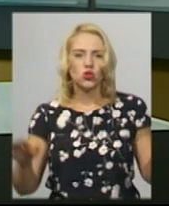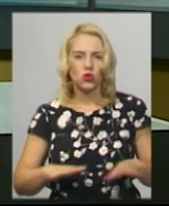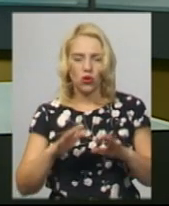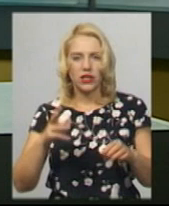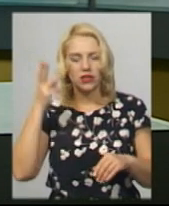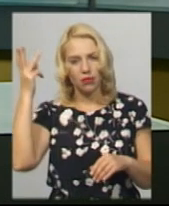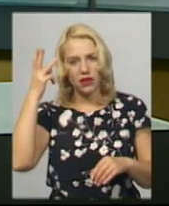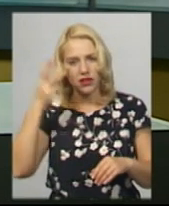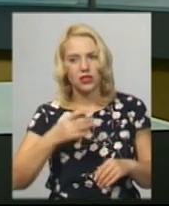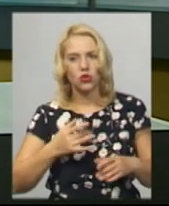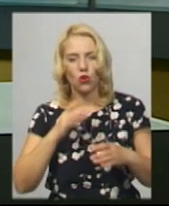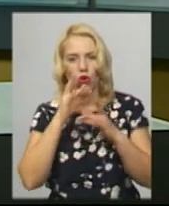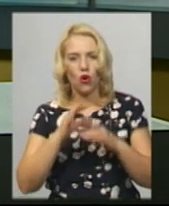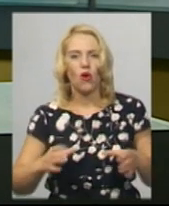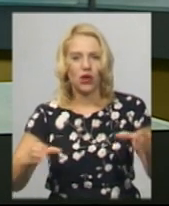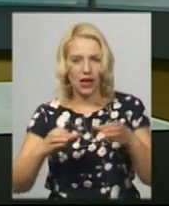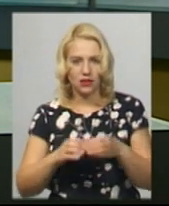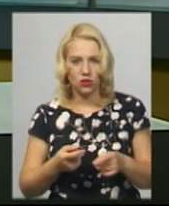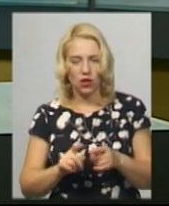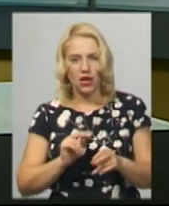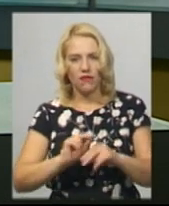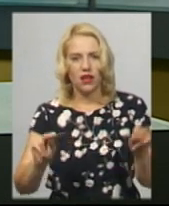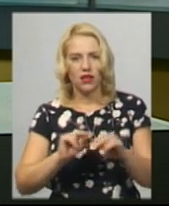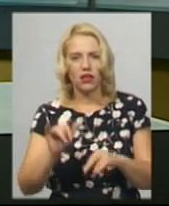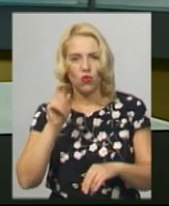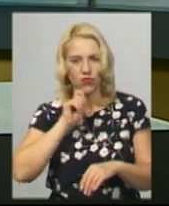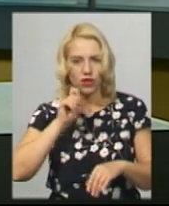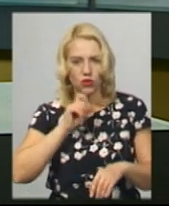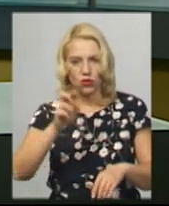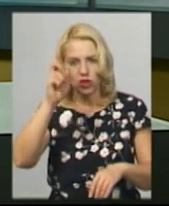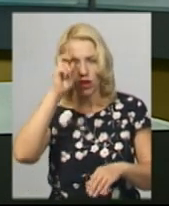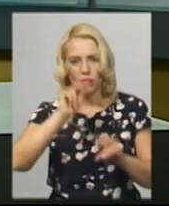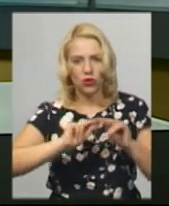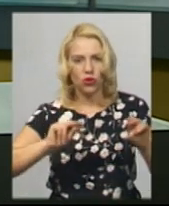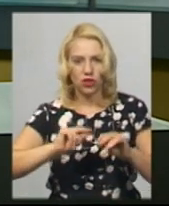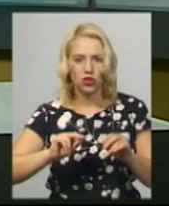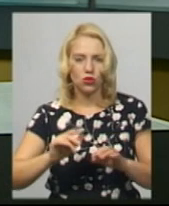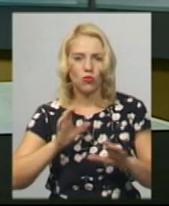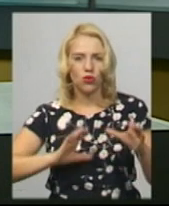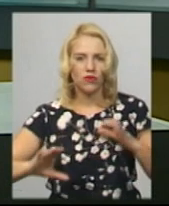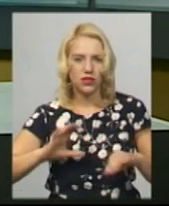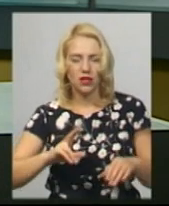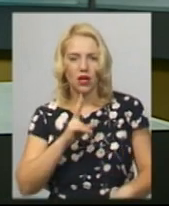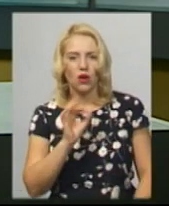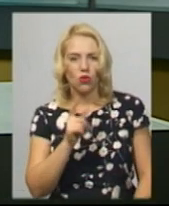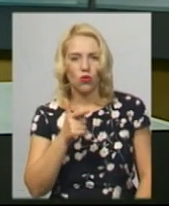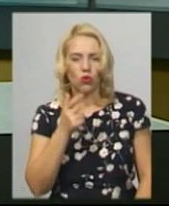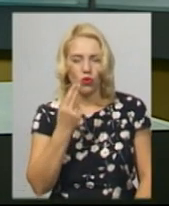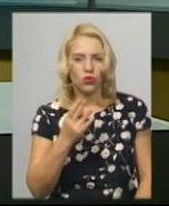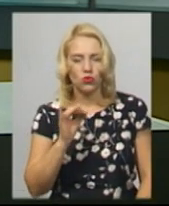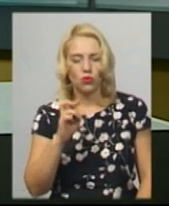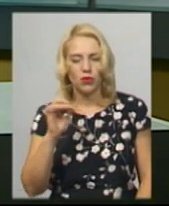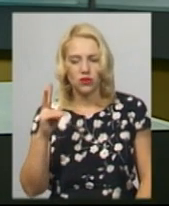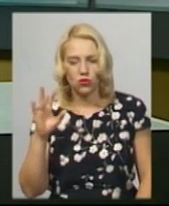академічного муніципального духового оркестру. Викладав у Вінницькому державному педагогічному університеті, Куцюбинського і